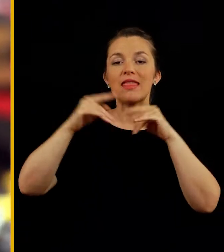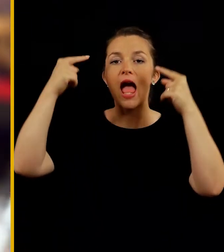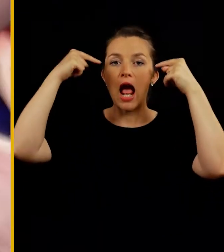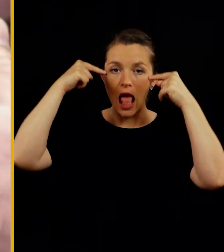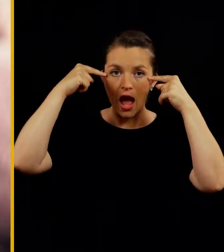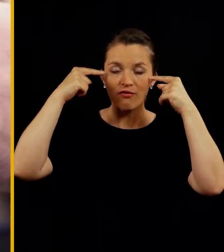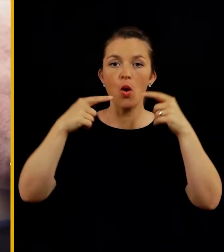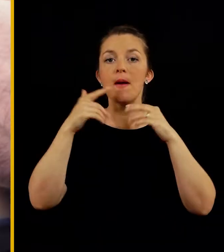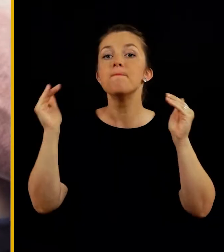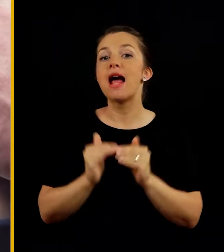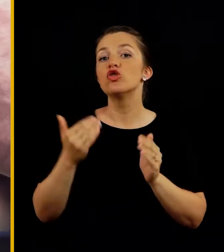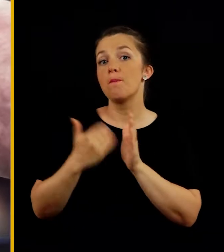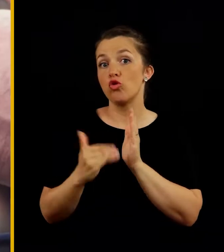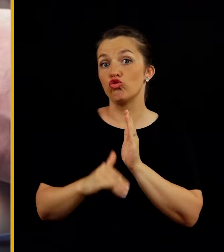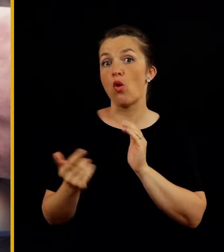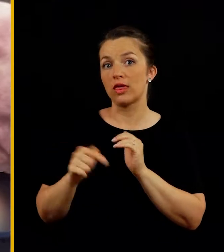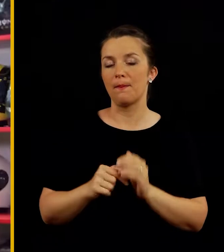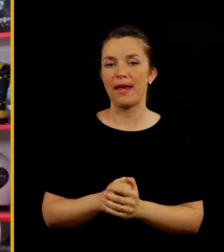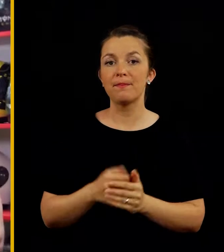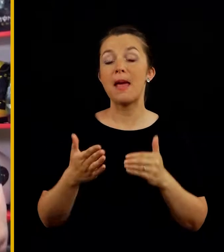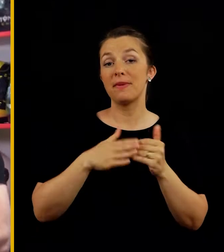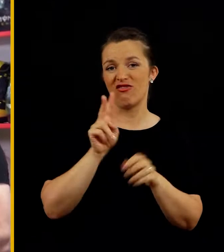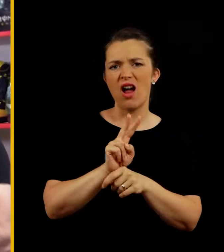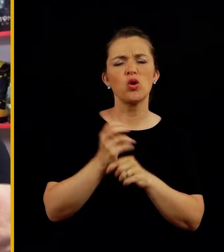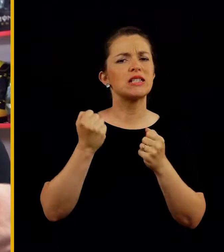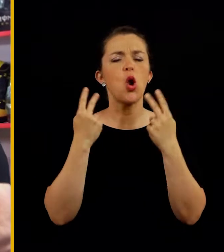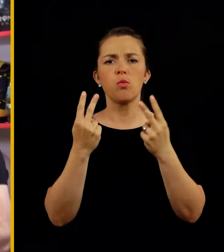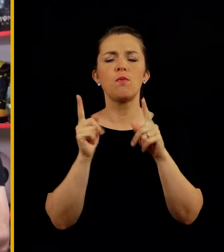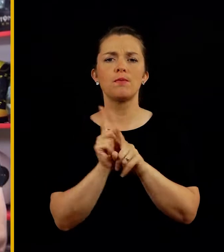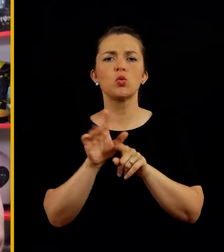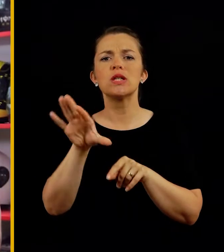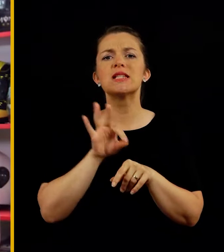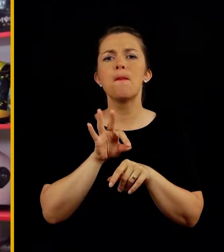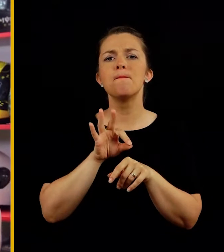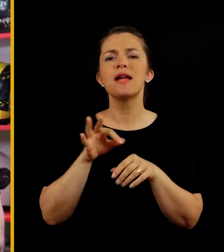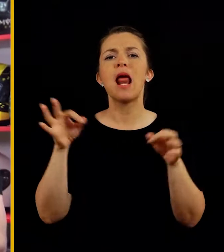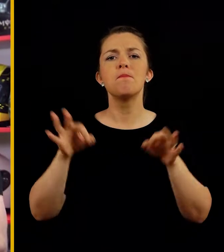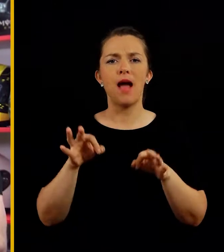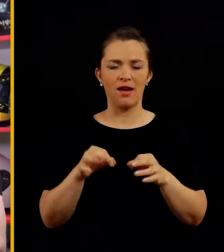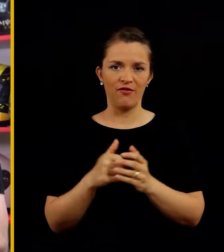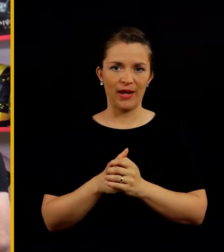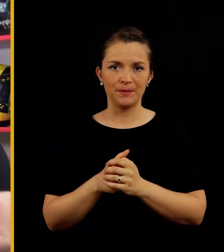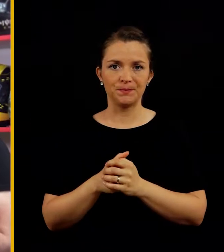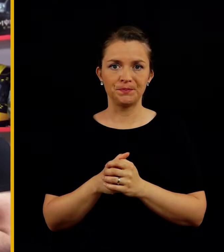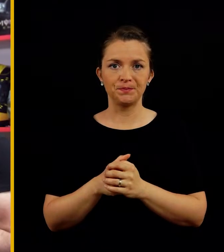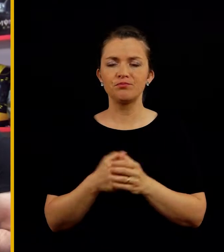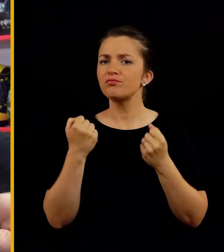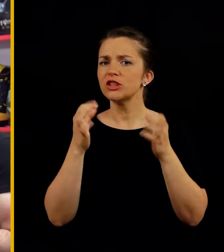čelade na glavo, skratka, manjše poškode so možne. Pri sami varnosti je zelo pomembna tudi izbira barve, skratka,